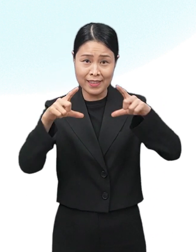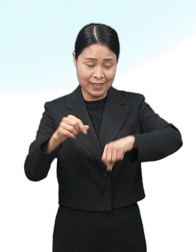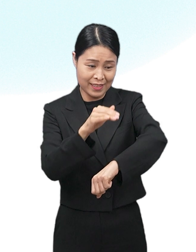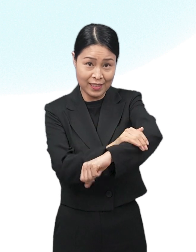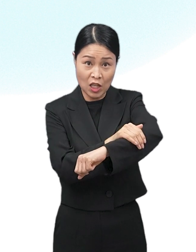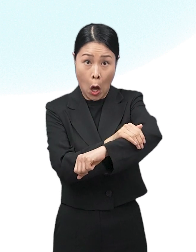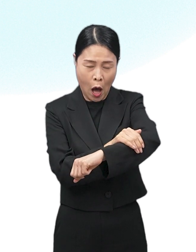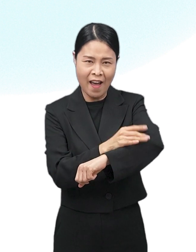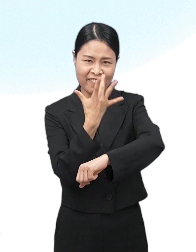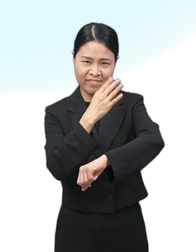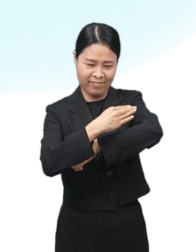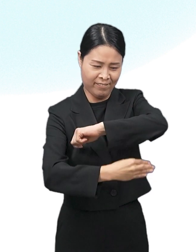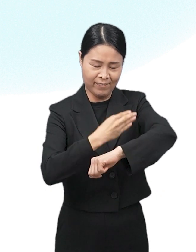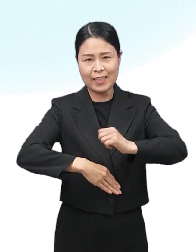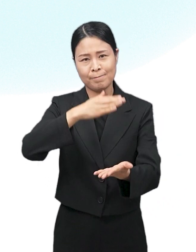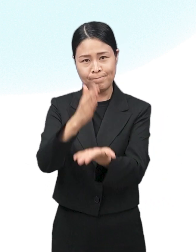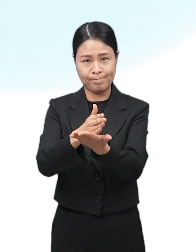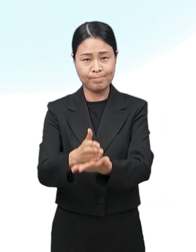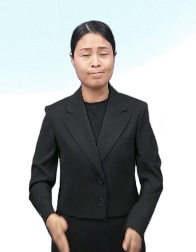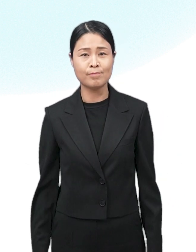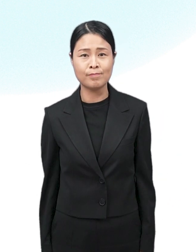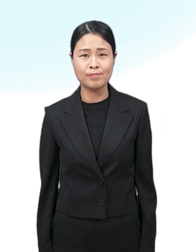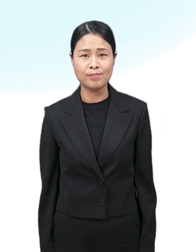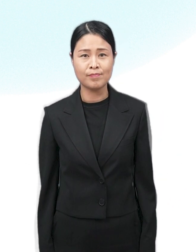밀봉 봉대법을 사용하지 마십시오